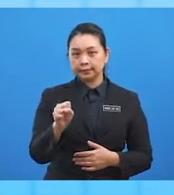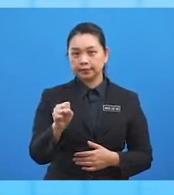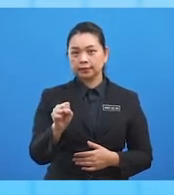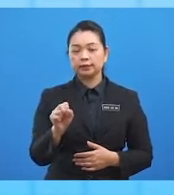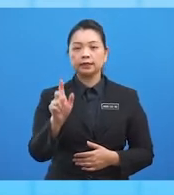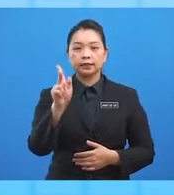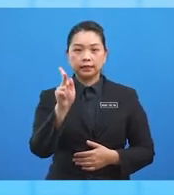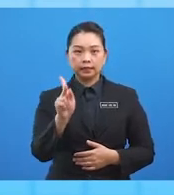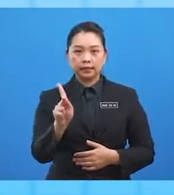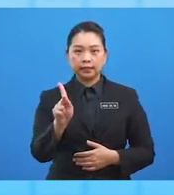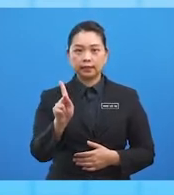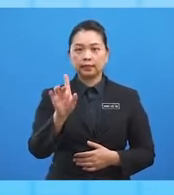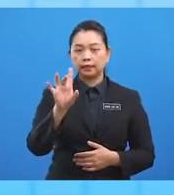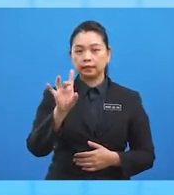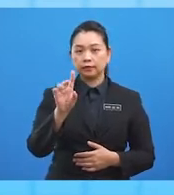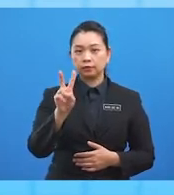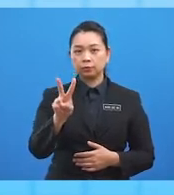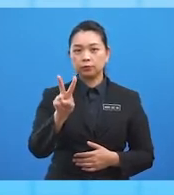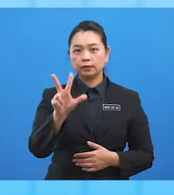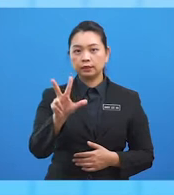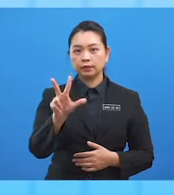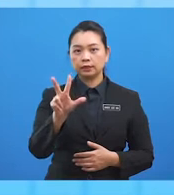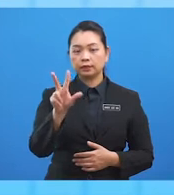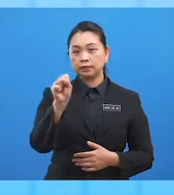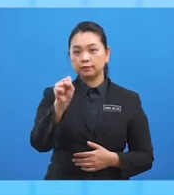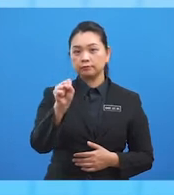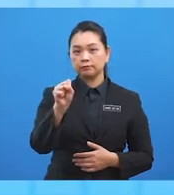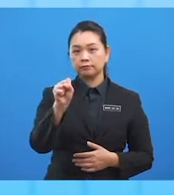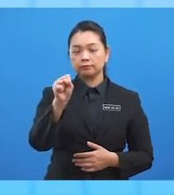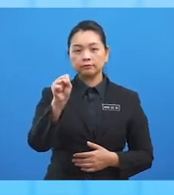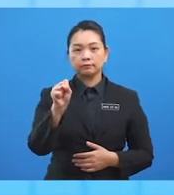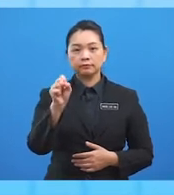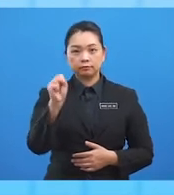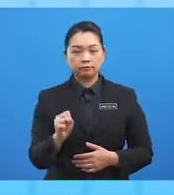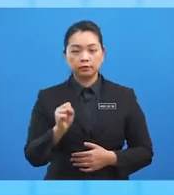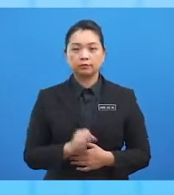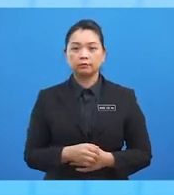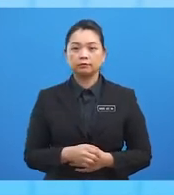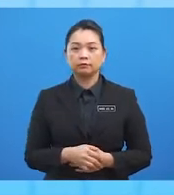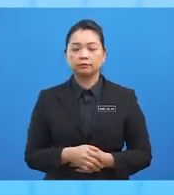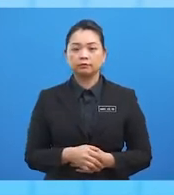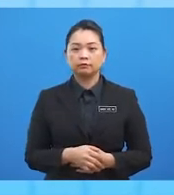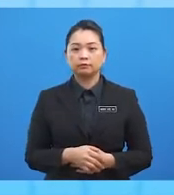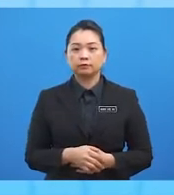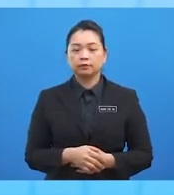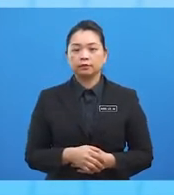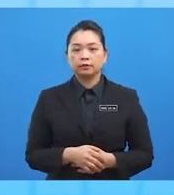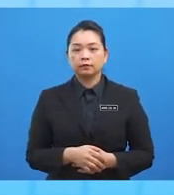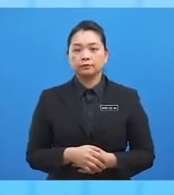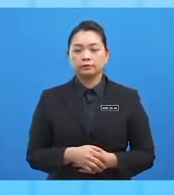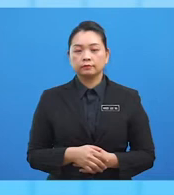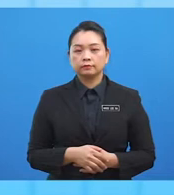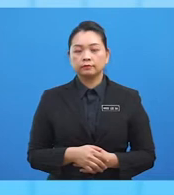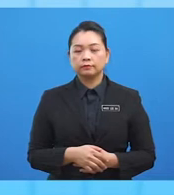dan latitude K ialah 85 darjah selatan. Dua selarian latitude ini